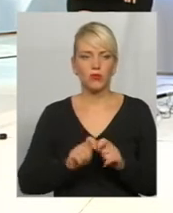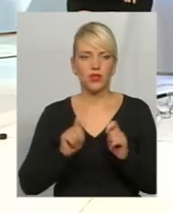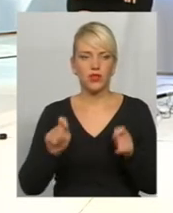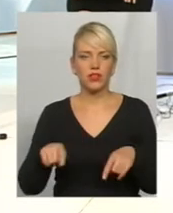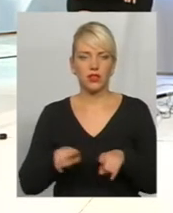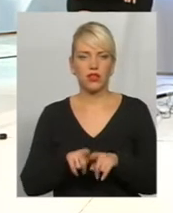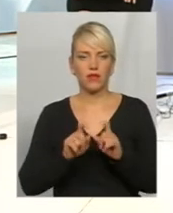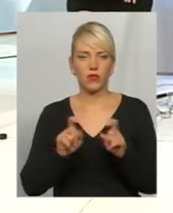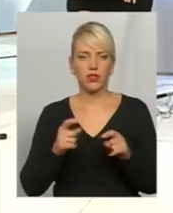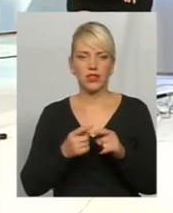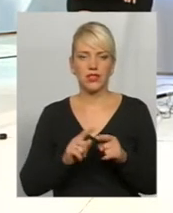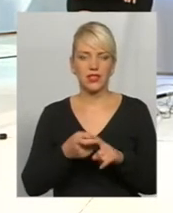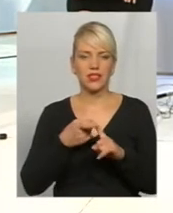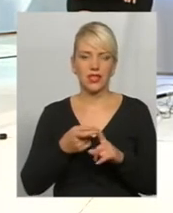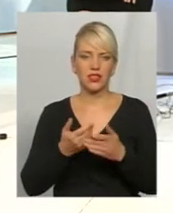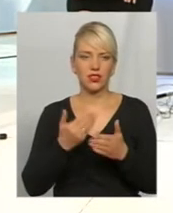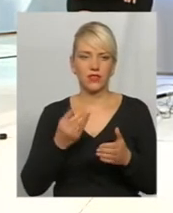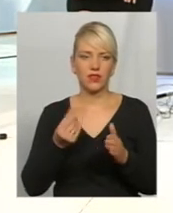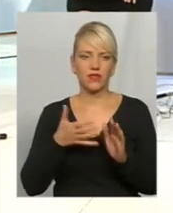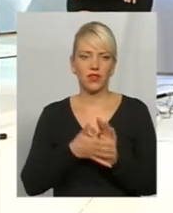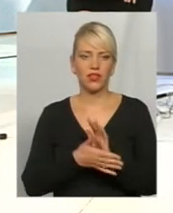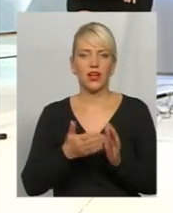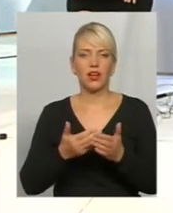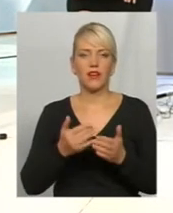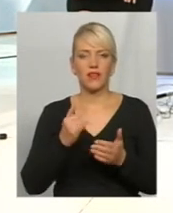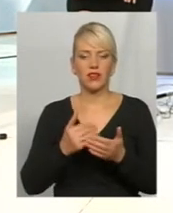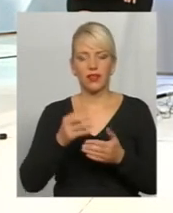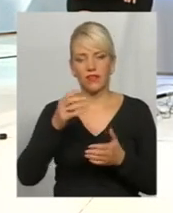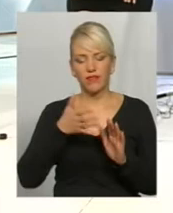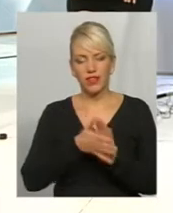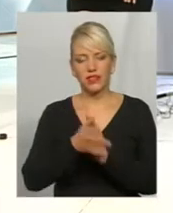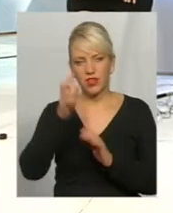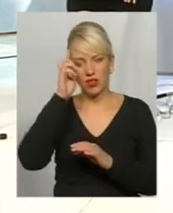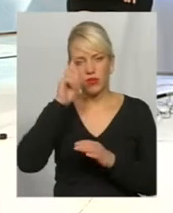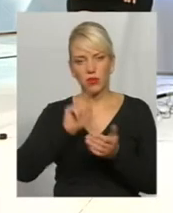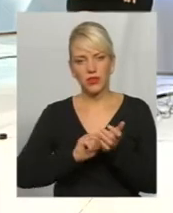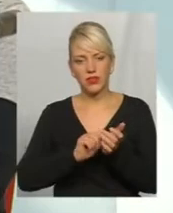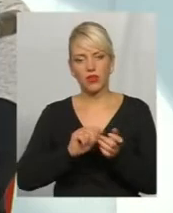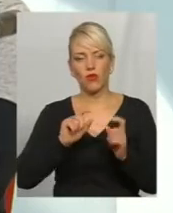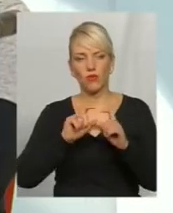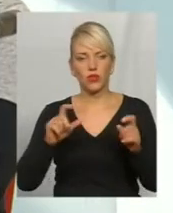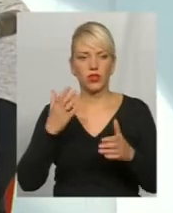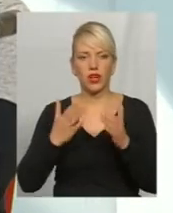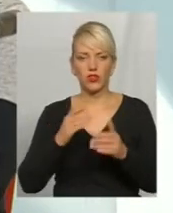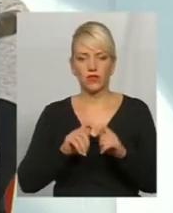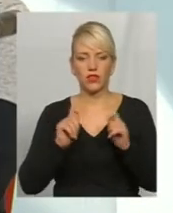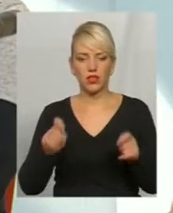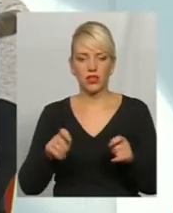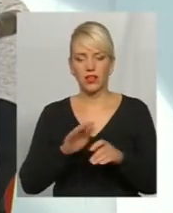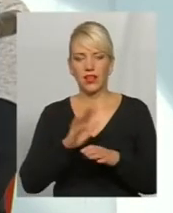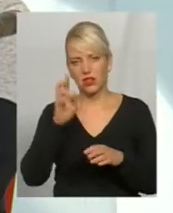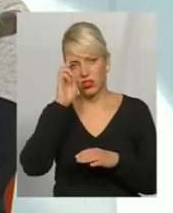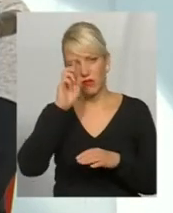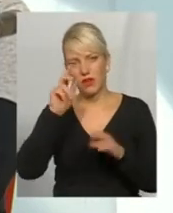Ну, знову таки, це залежить від вида цього недержавного пенсійного фонду. Якщо відкритий недержавний пенсійний фонд, як я вже говорила,